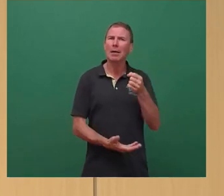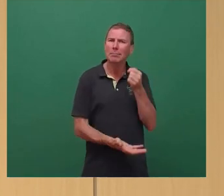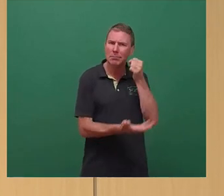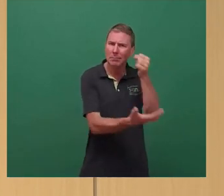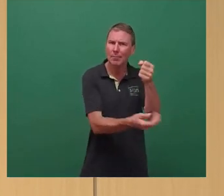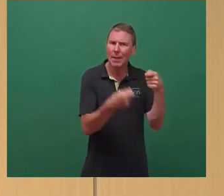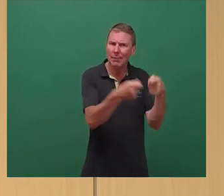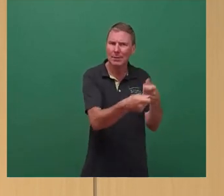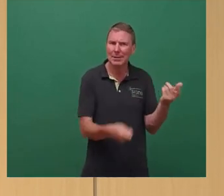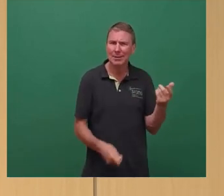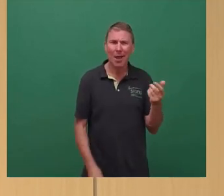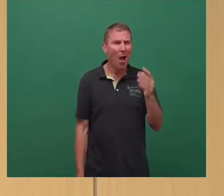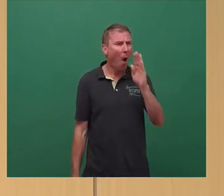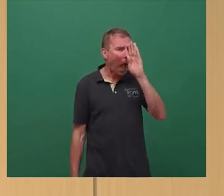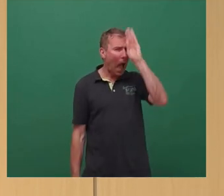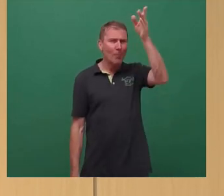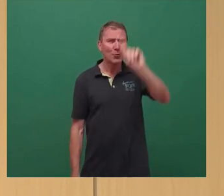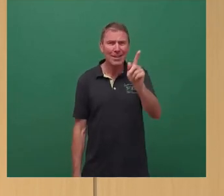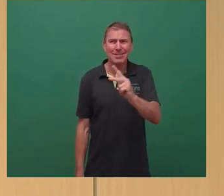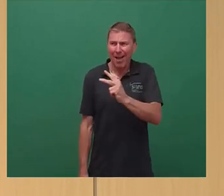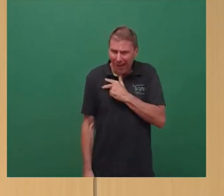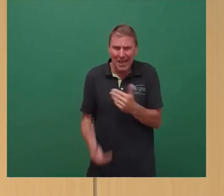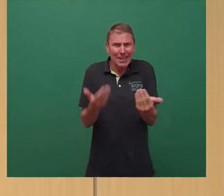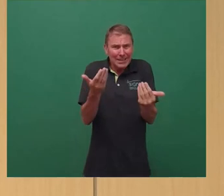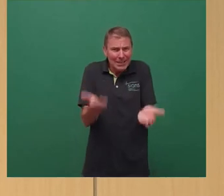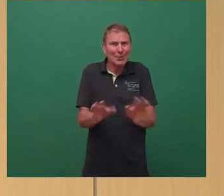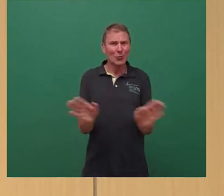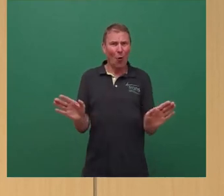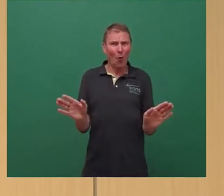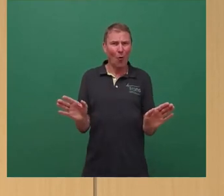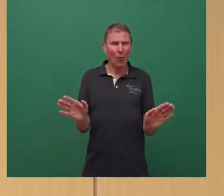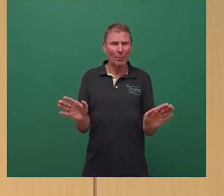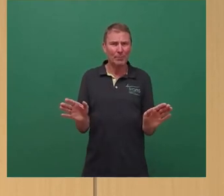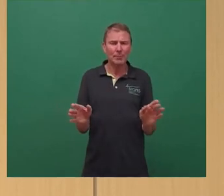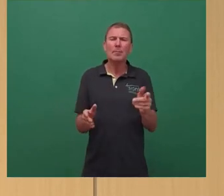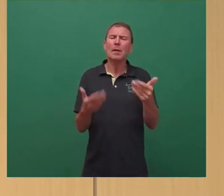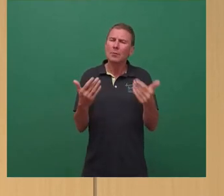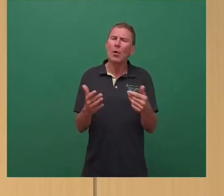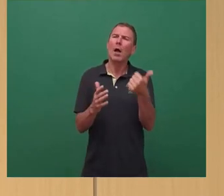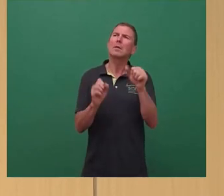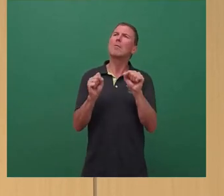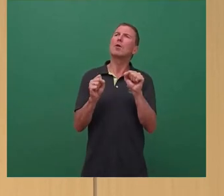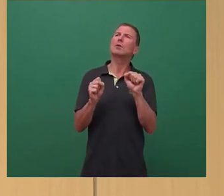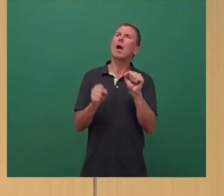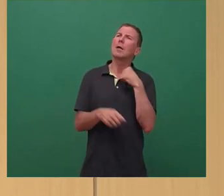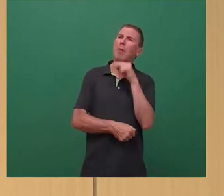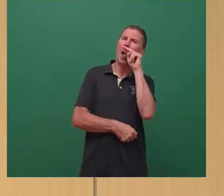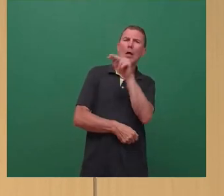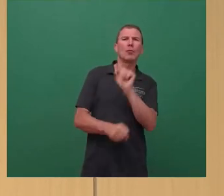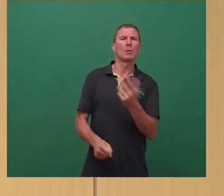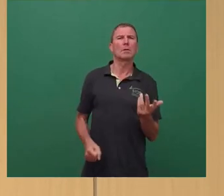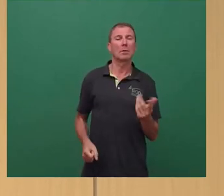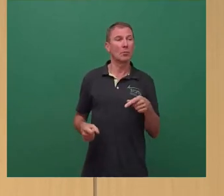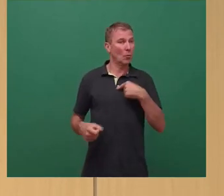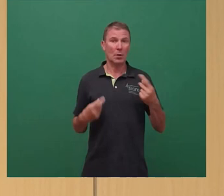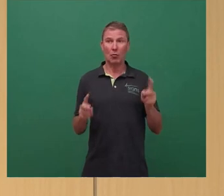was vollkommen absurd ist. Das ist Realität. Und dementsprechend ist das natürlich auch eine Option, die man sich anschauen muss. Und dieser Stadtrat ist